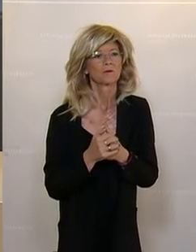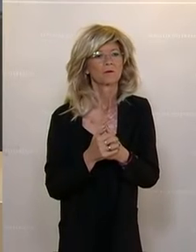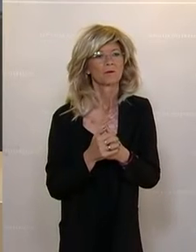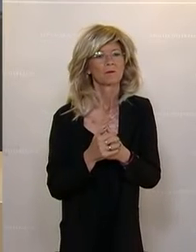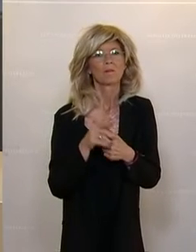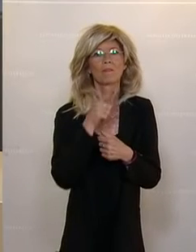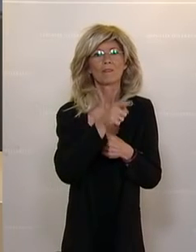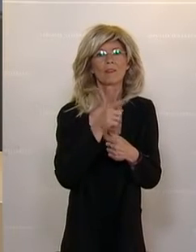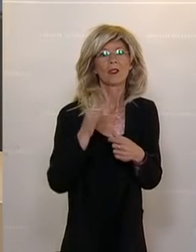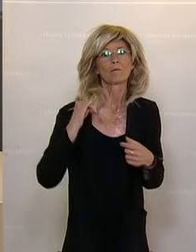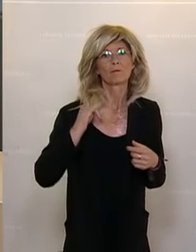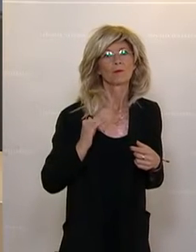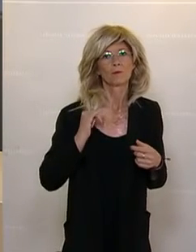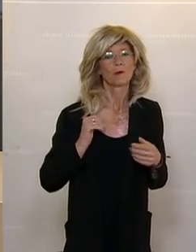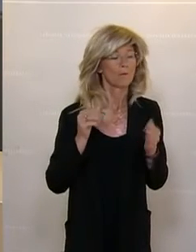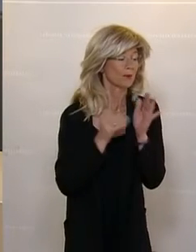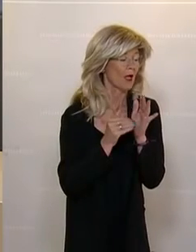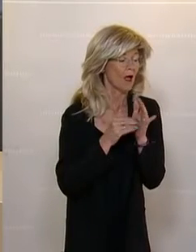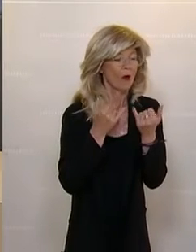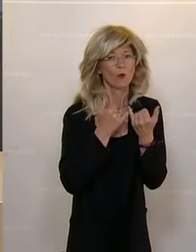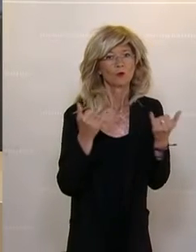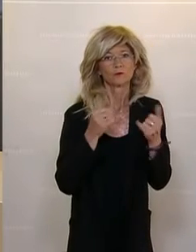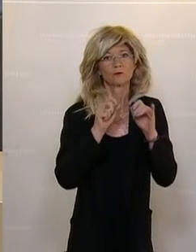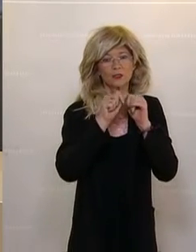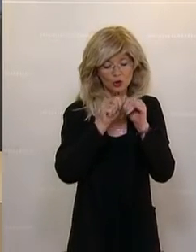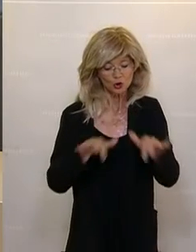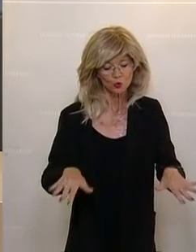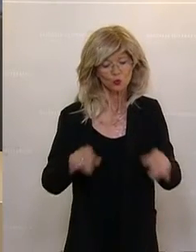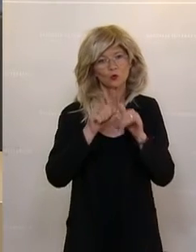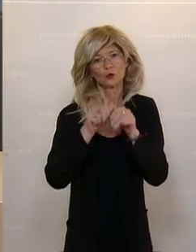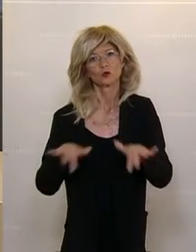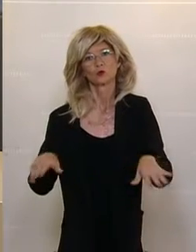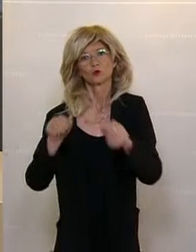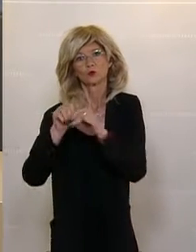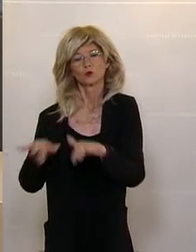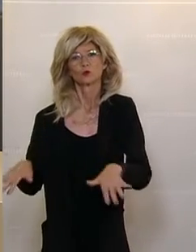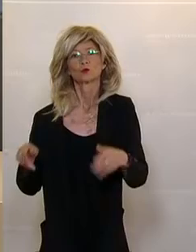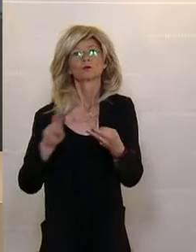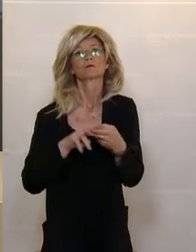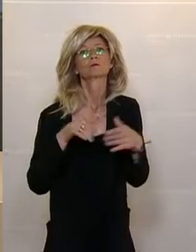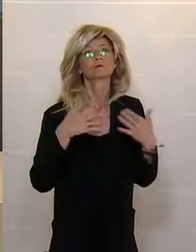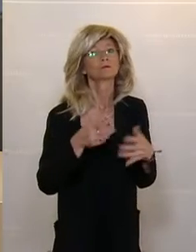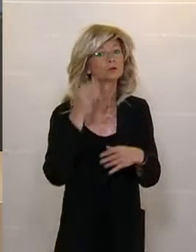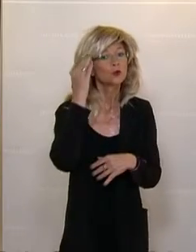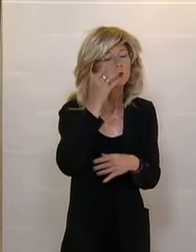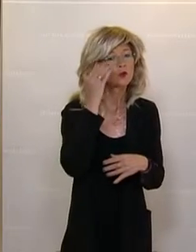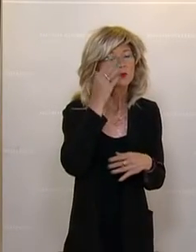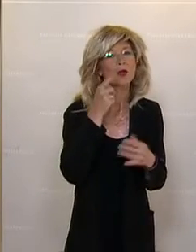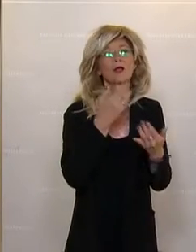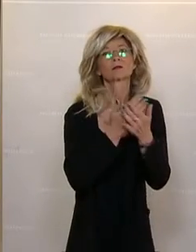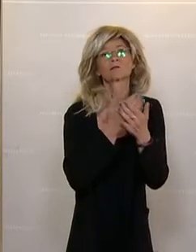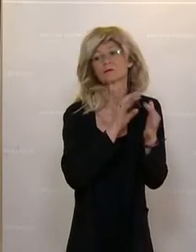entsprechende Strukturen. Und darum plädieren wir also stark dafür, dass wir Überlegungen anstellen, die